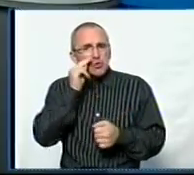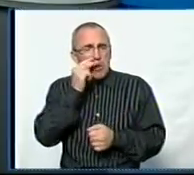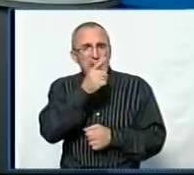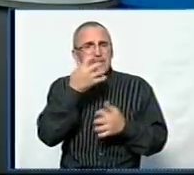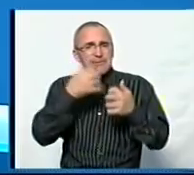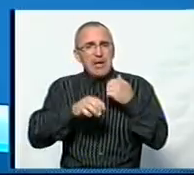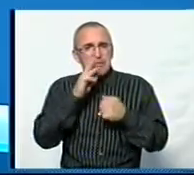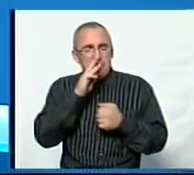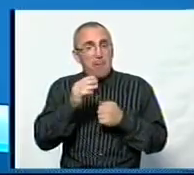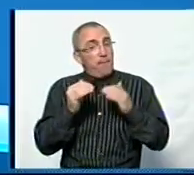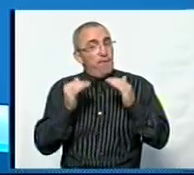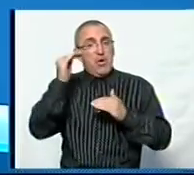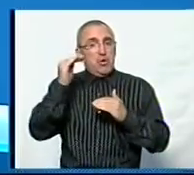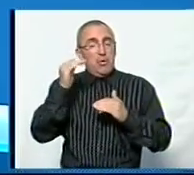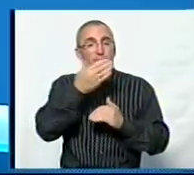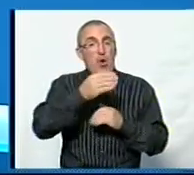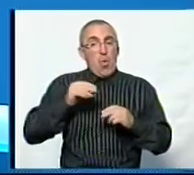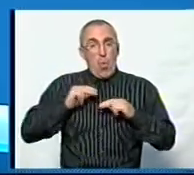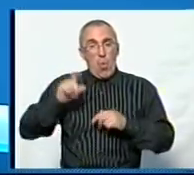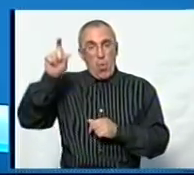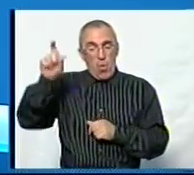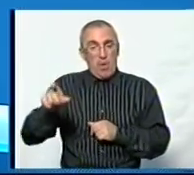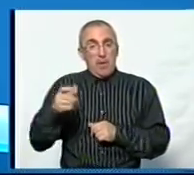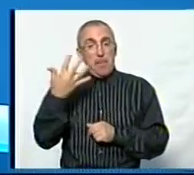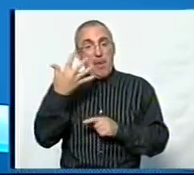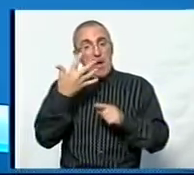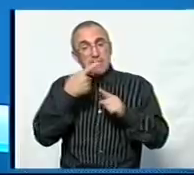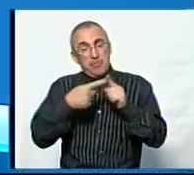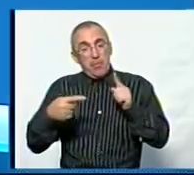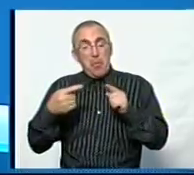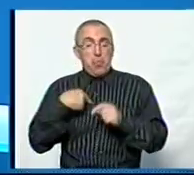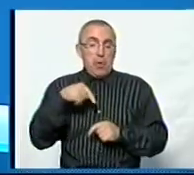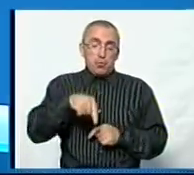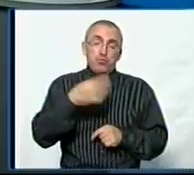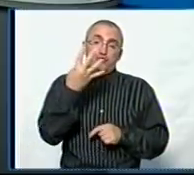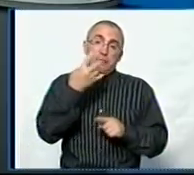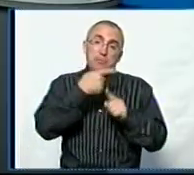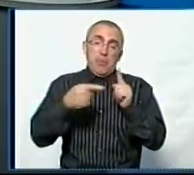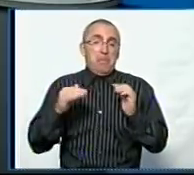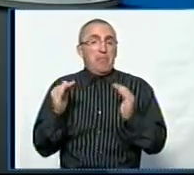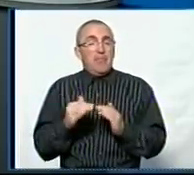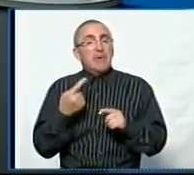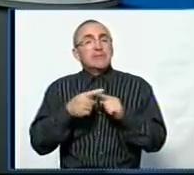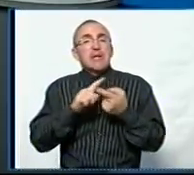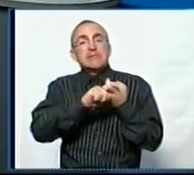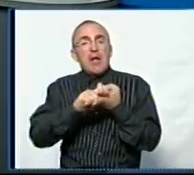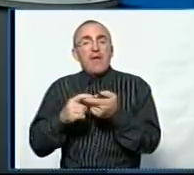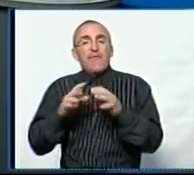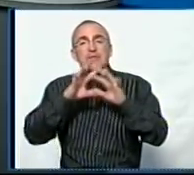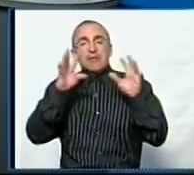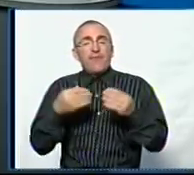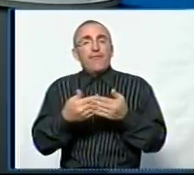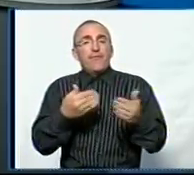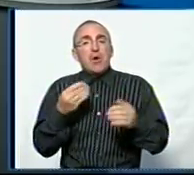середня зарплата все ж таки вища. Ось ваш колега сказав, що від 5,5, а у нас 4,5 десь мінімально. Це залежить все